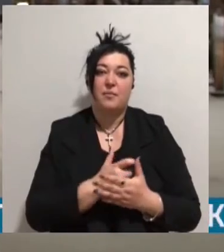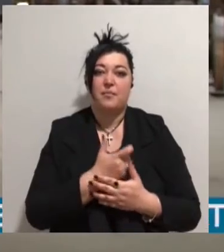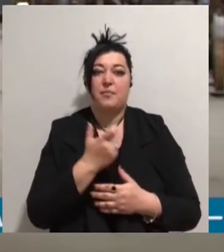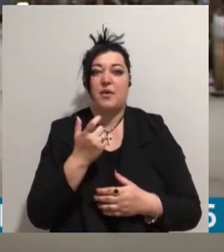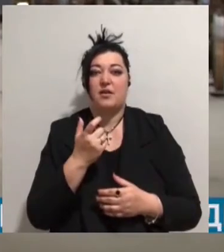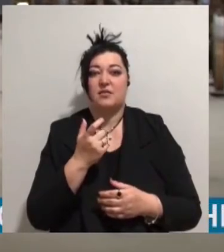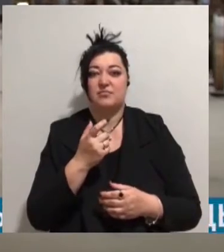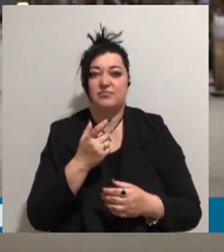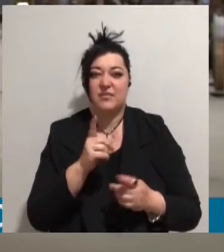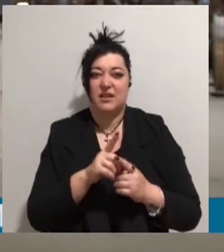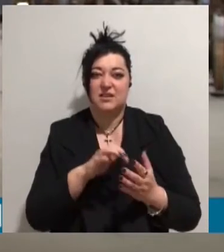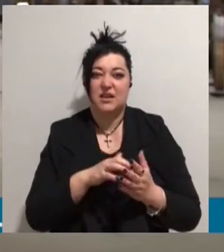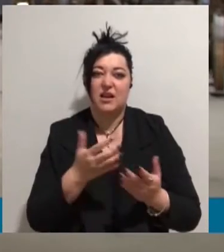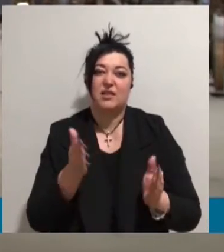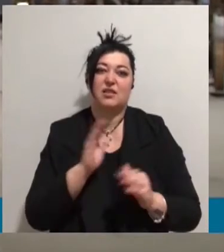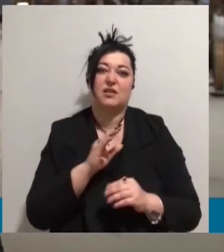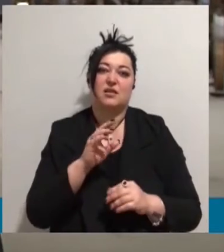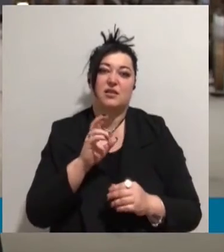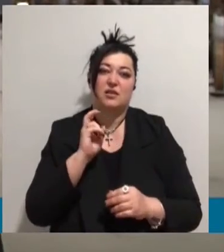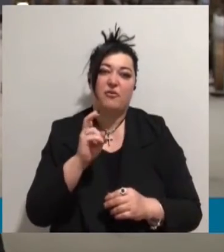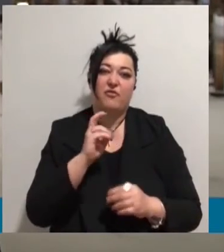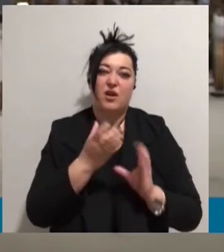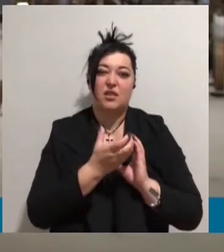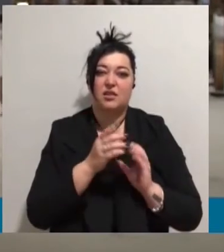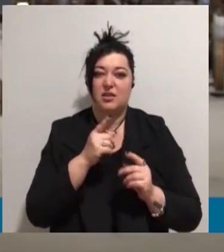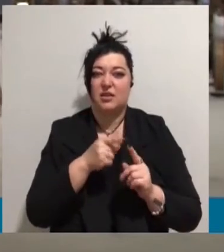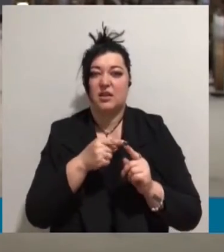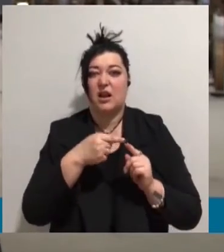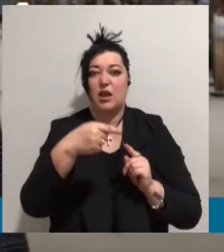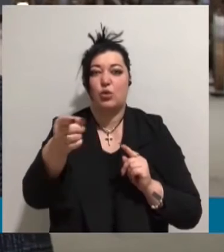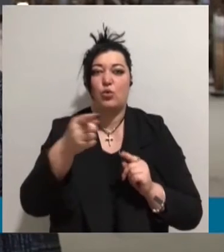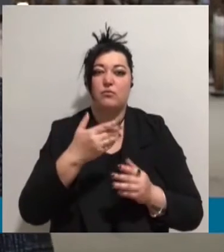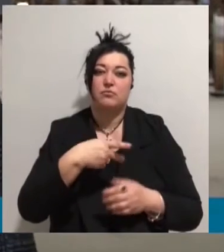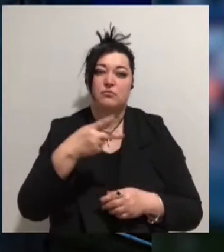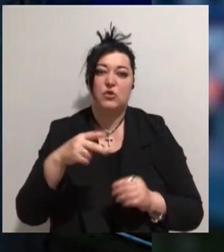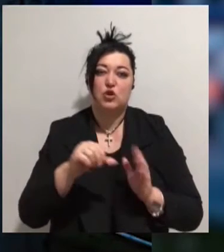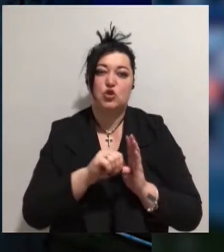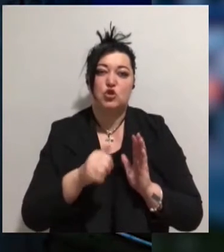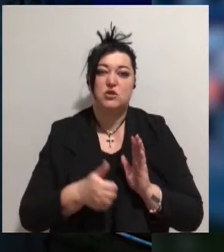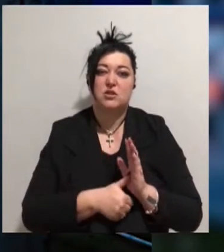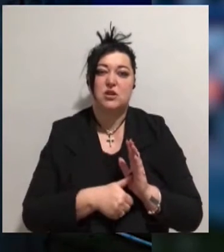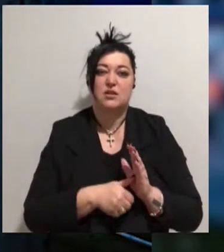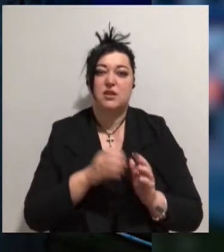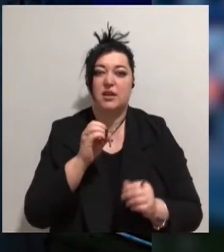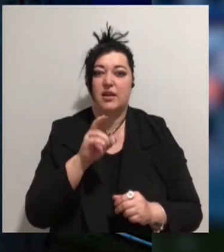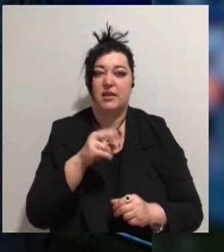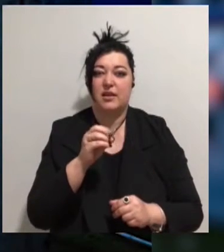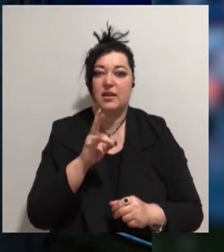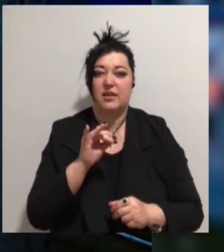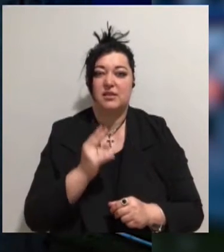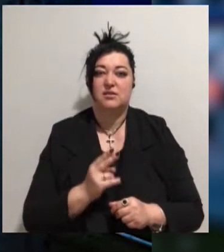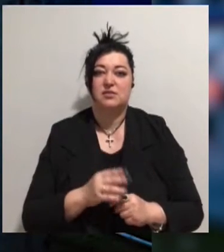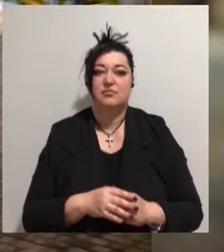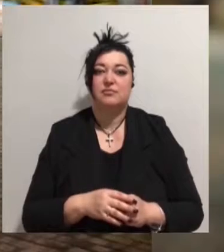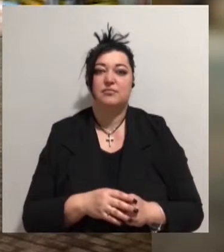трамваї трисекційні до 30 метрів длиною, орієнтувально в 16 єдиниць. Наразі чотири односекційні